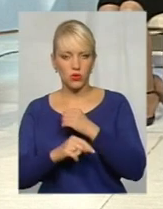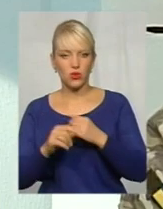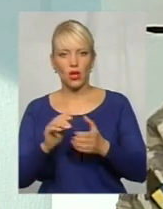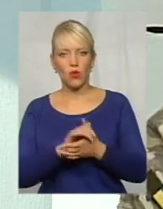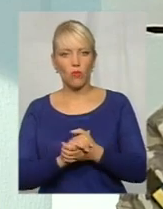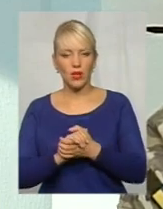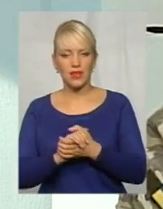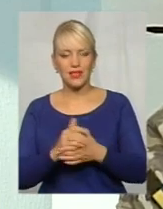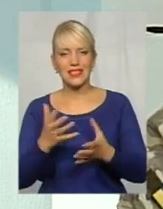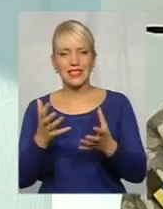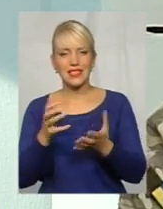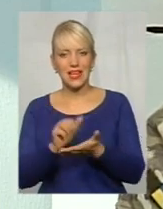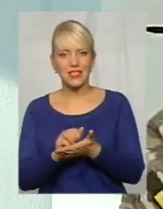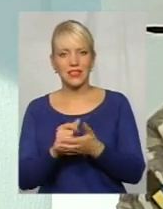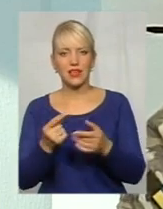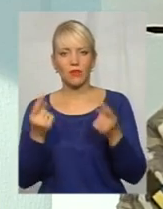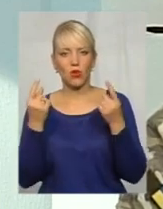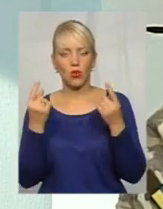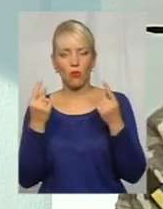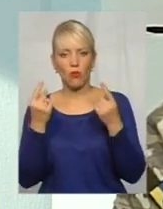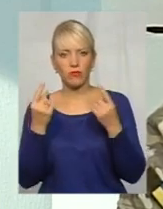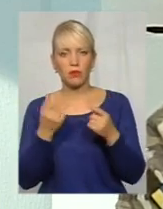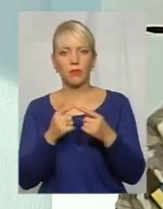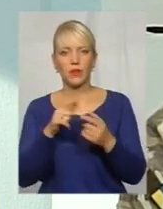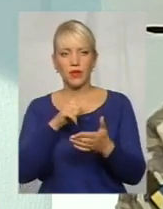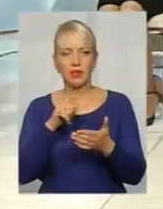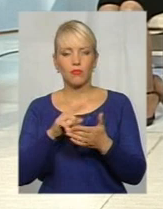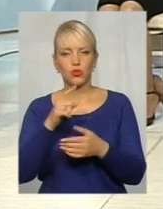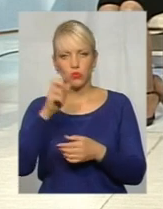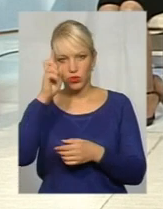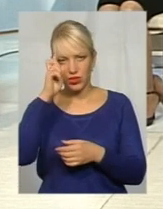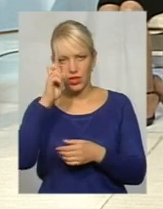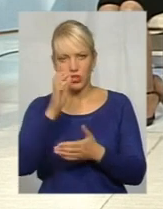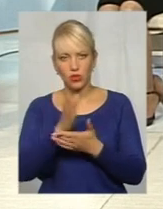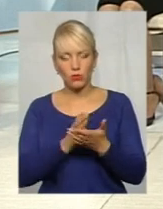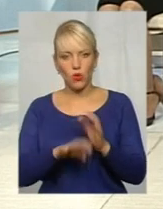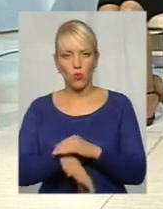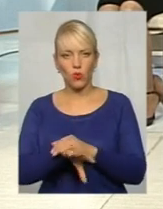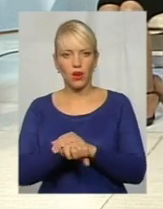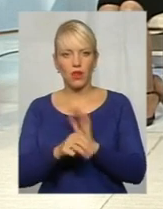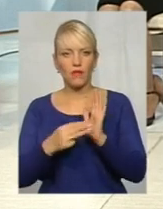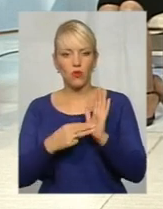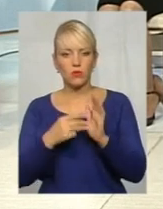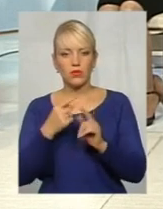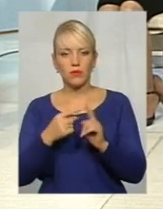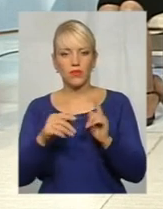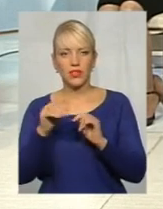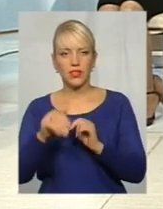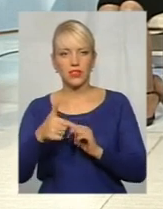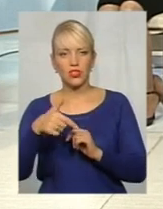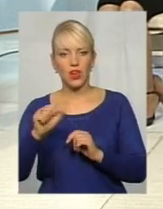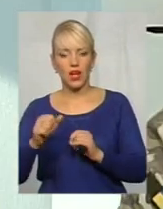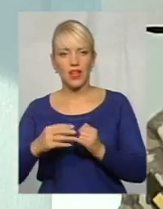щоб, будучи державним службовцем, укрась 8,5 тисяч гектар землі і до сих пор не